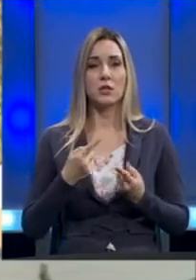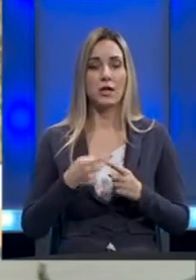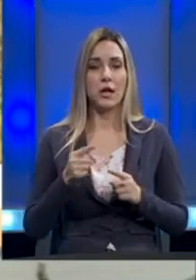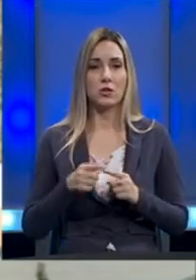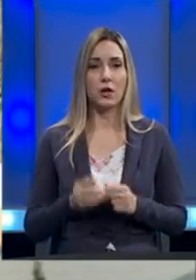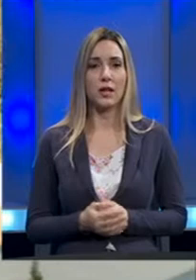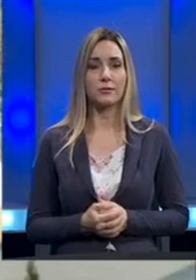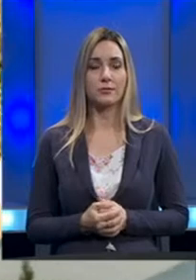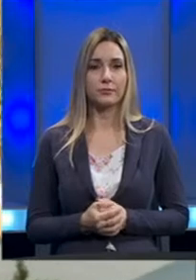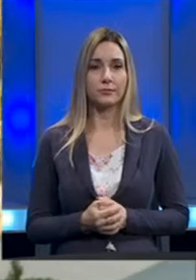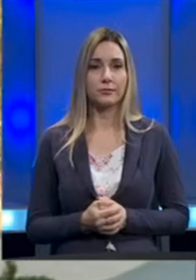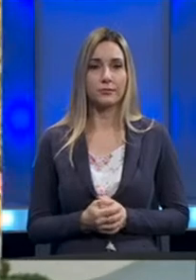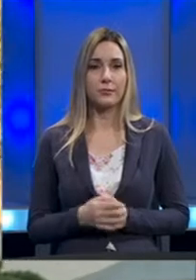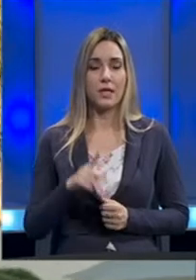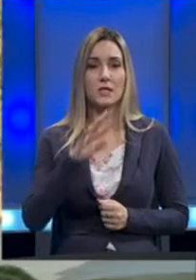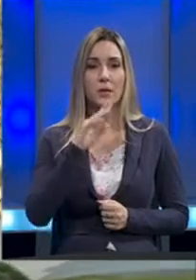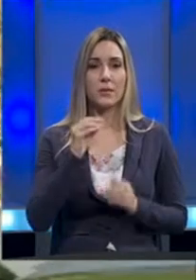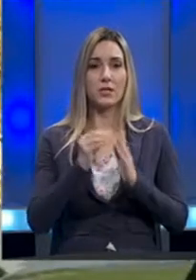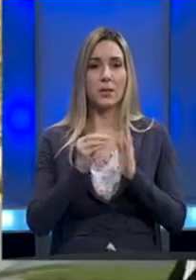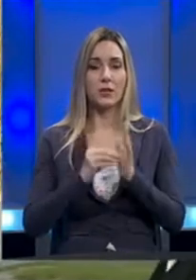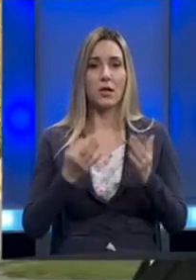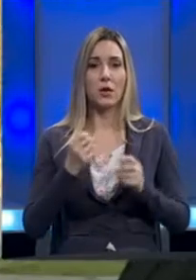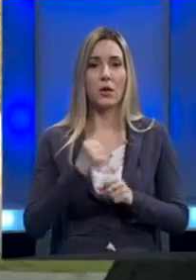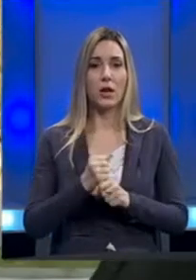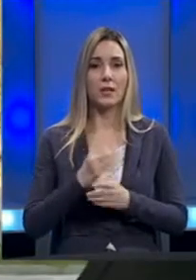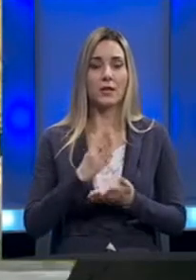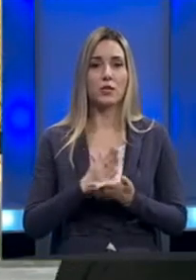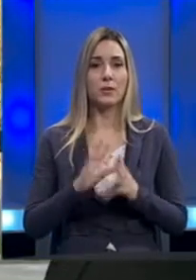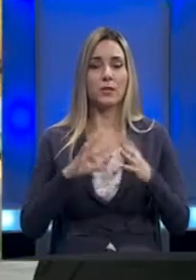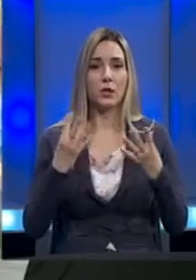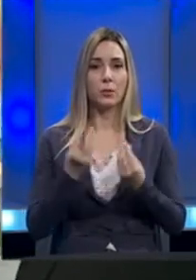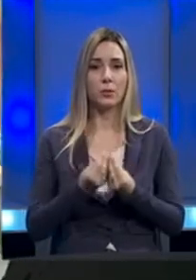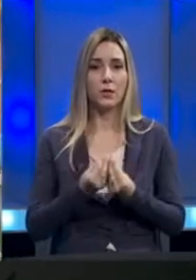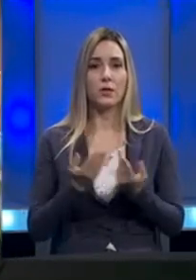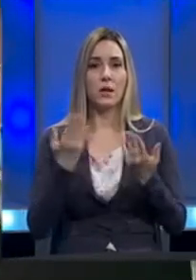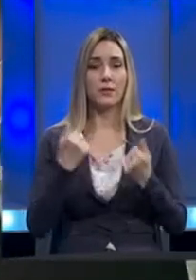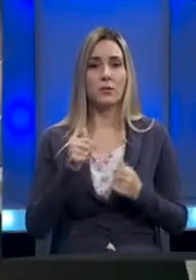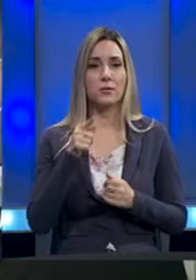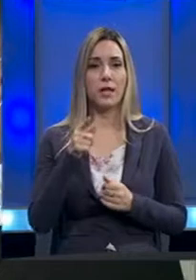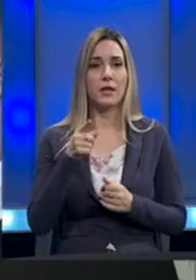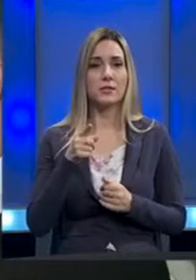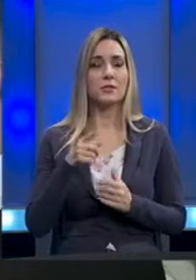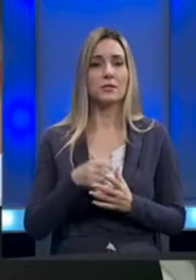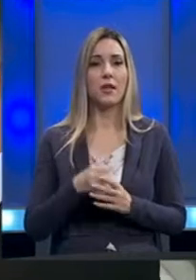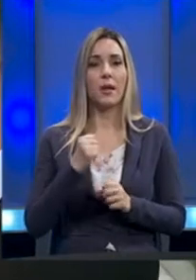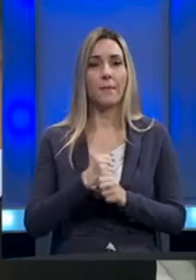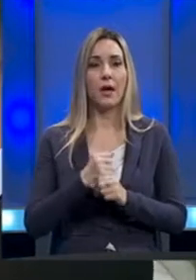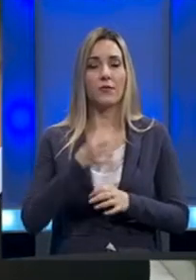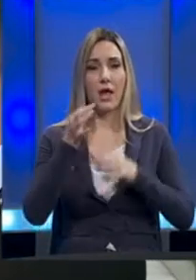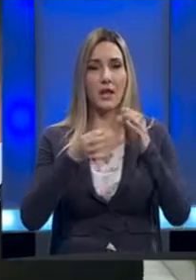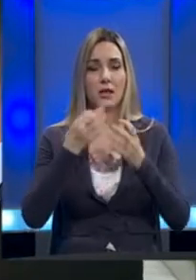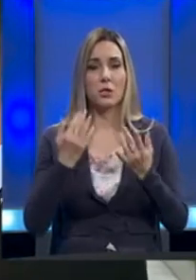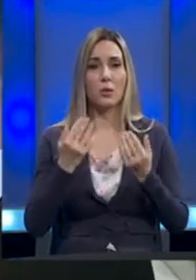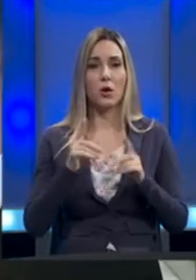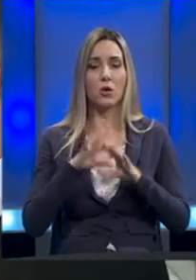Evo, spomenuli ste određene podatke koliko radnika će biti obuhvaćeno. Međutim, da li ste se eventualno bavili analizom